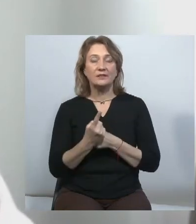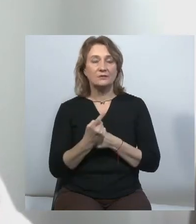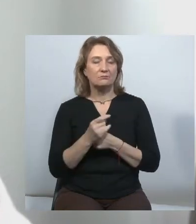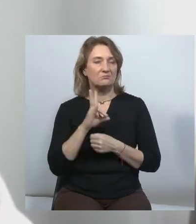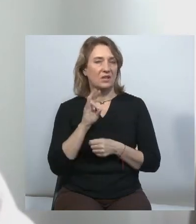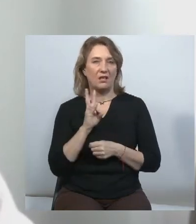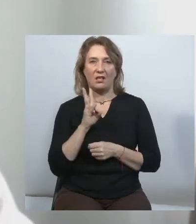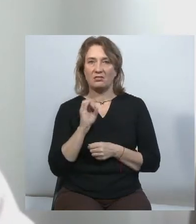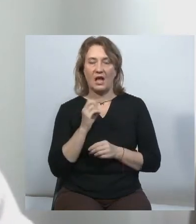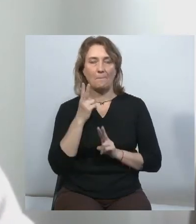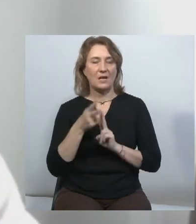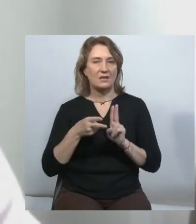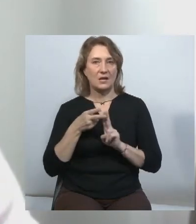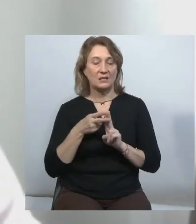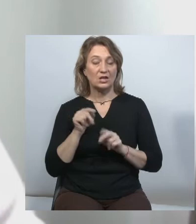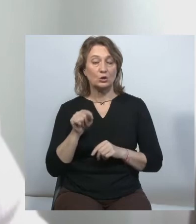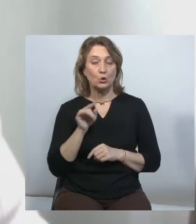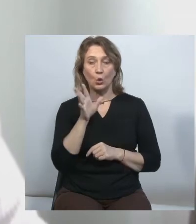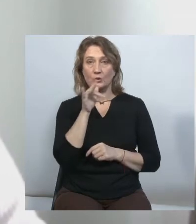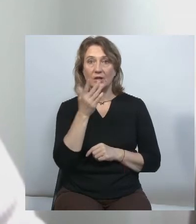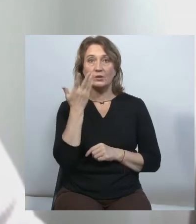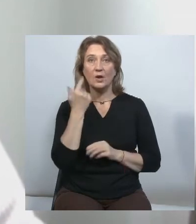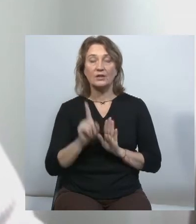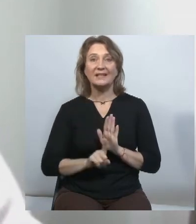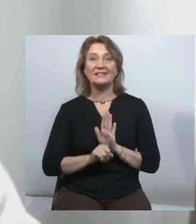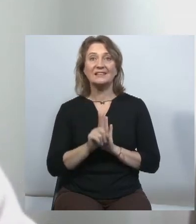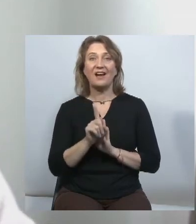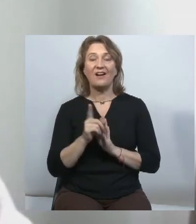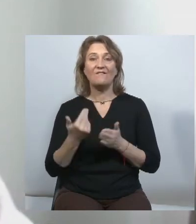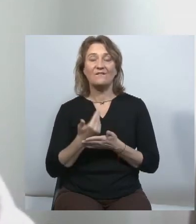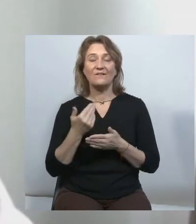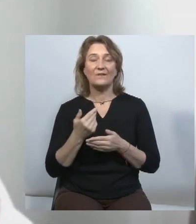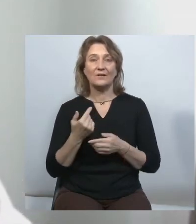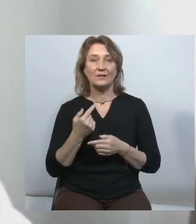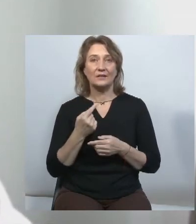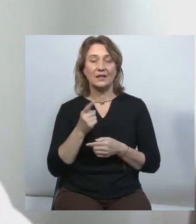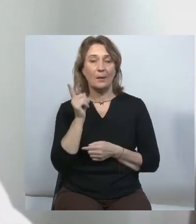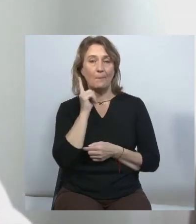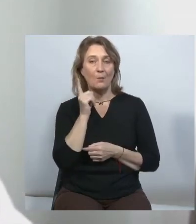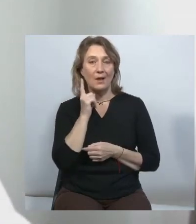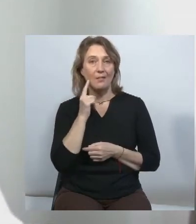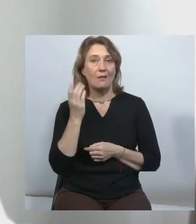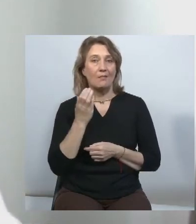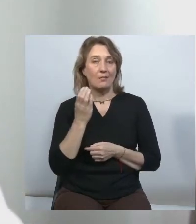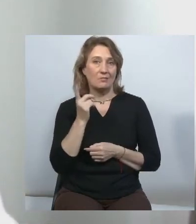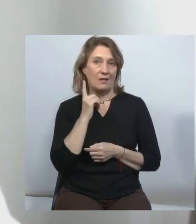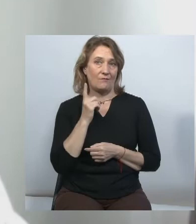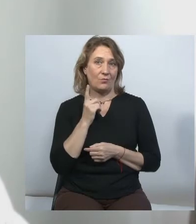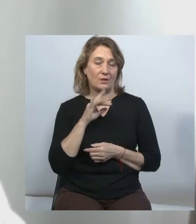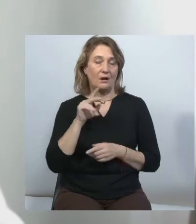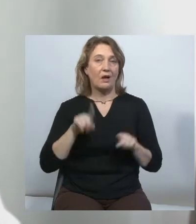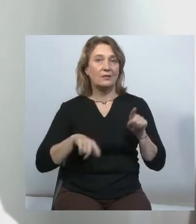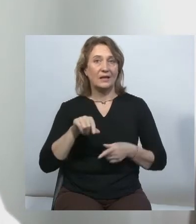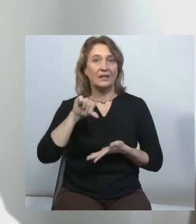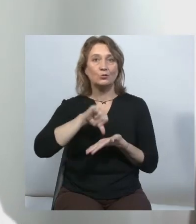мінявся. З того часу, коли у нас з вами з'явилися перші гігантські мобільні телефони, а дехто з учасників цієї